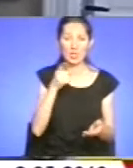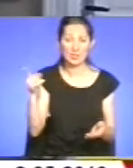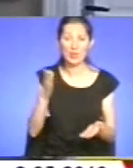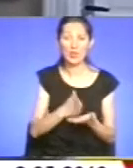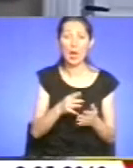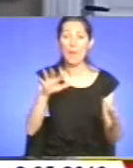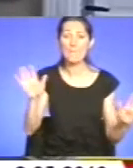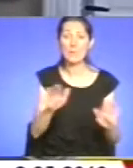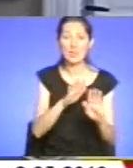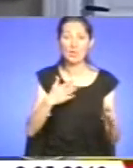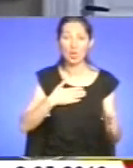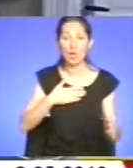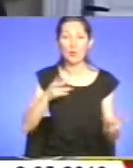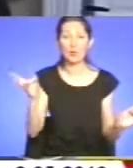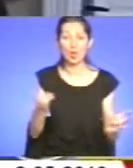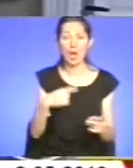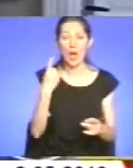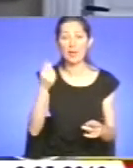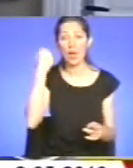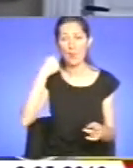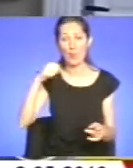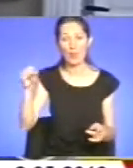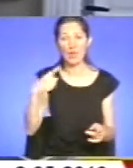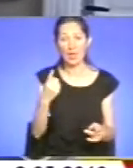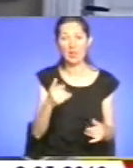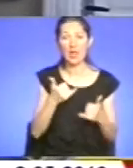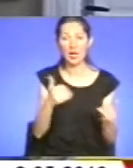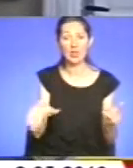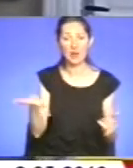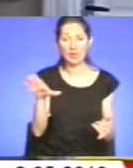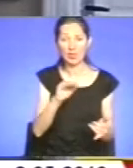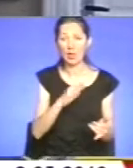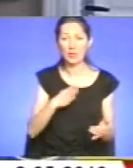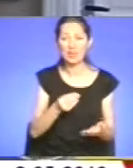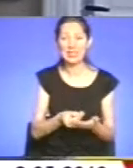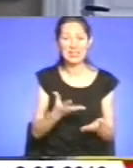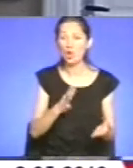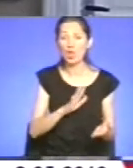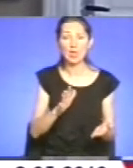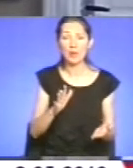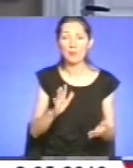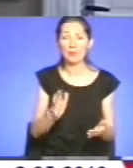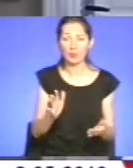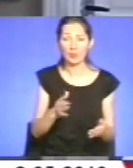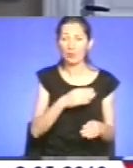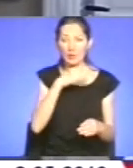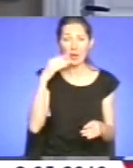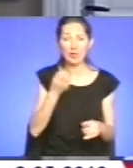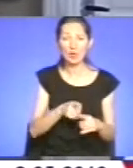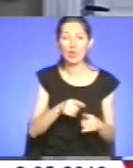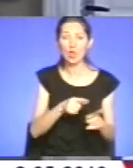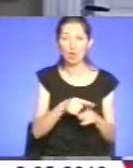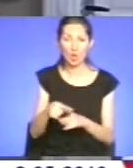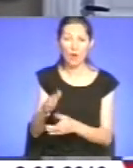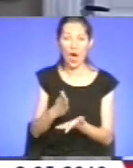одна побіда, одна на всіх, ми за ціною не постоїмо. Дуже багато в цих словах є логіки, змісту,